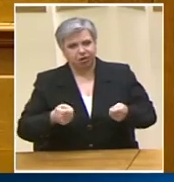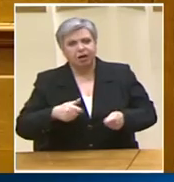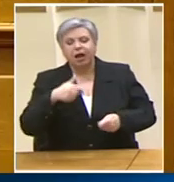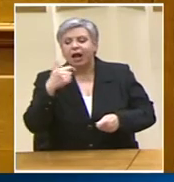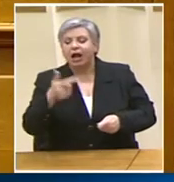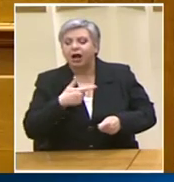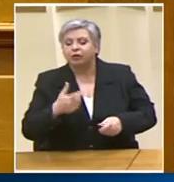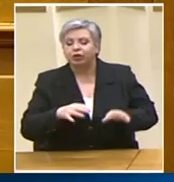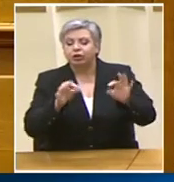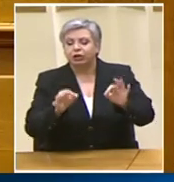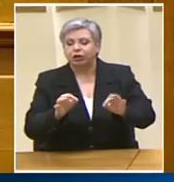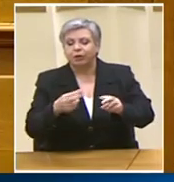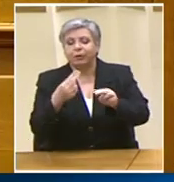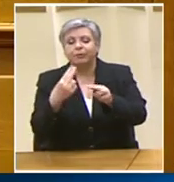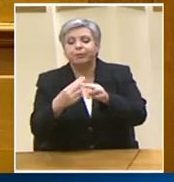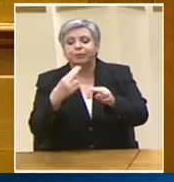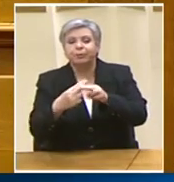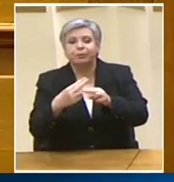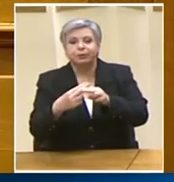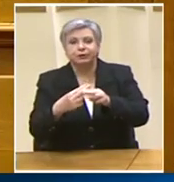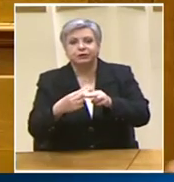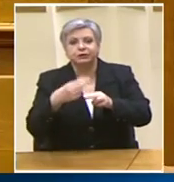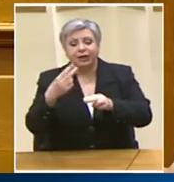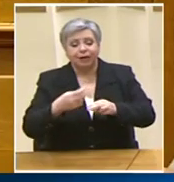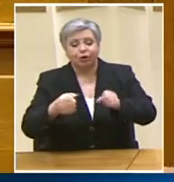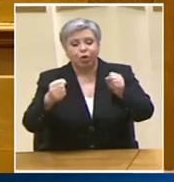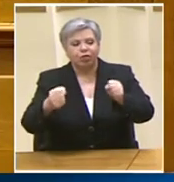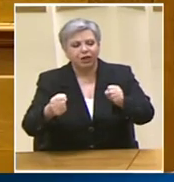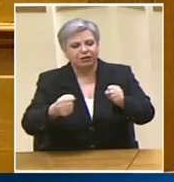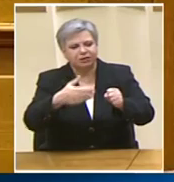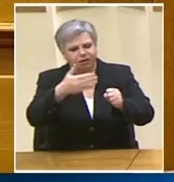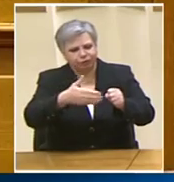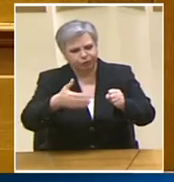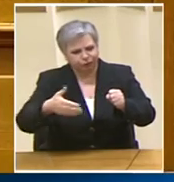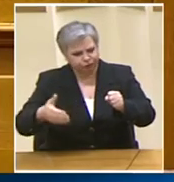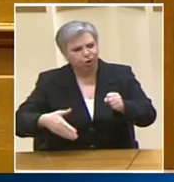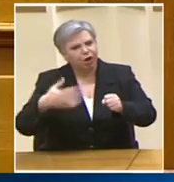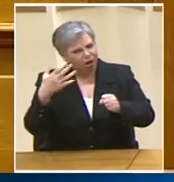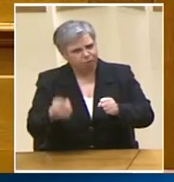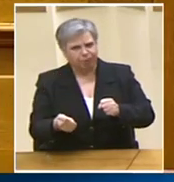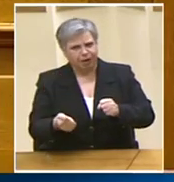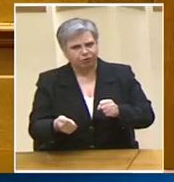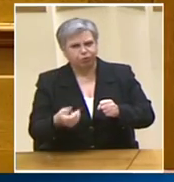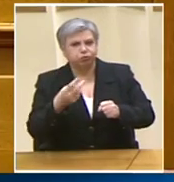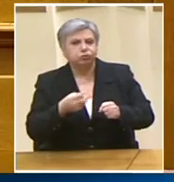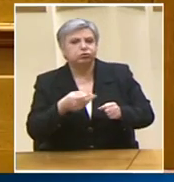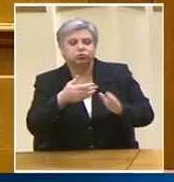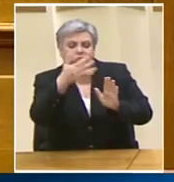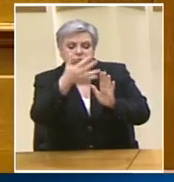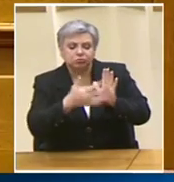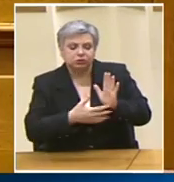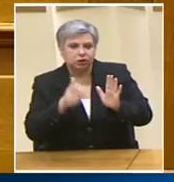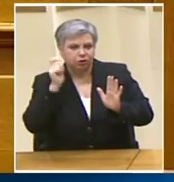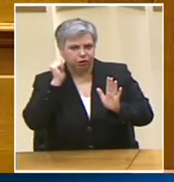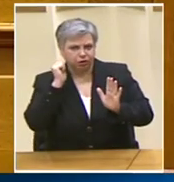στελέχωση των επιτελικών θέσεων του Δημοσίου από το Εθνικό Μητρό Επιτελικών Στελεχών εσείς επιλέγετε την